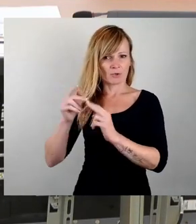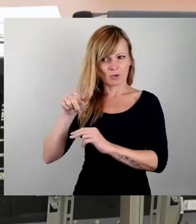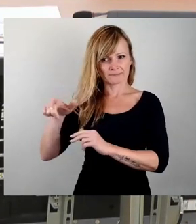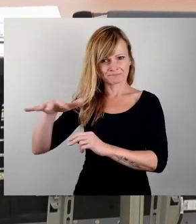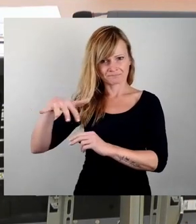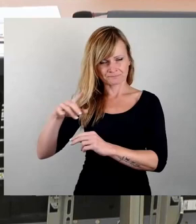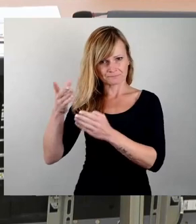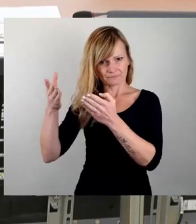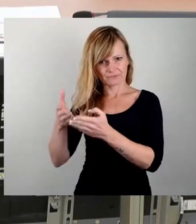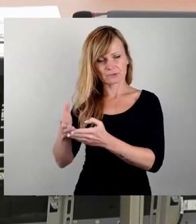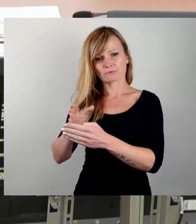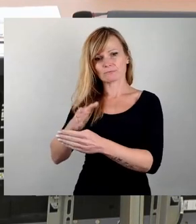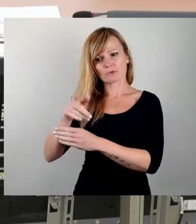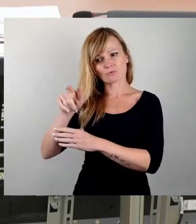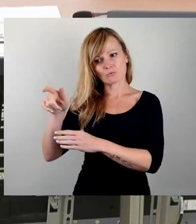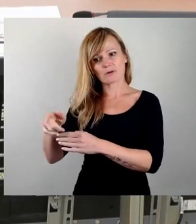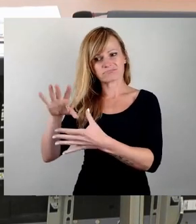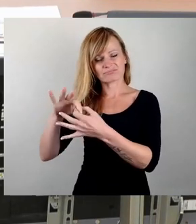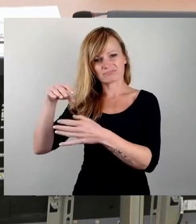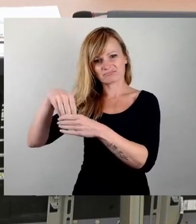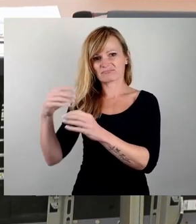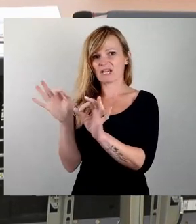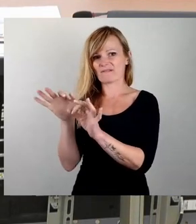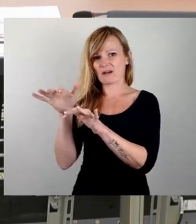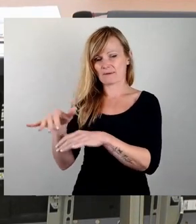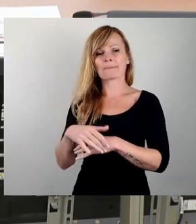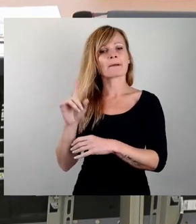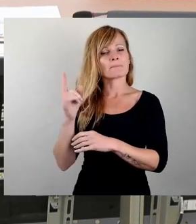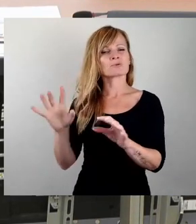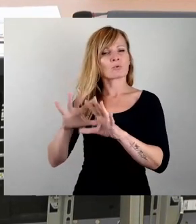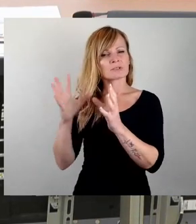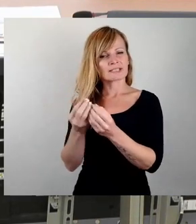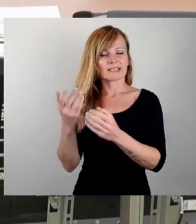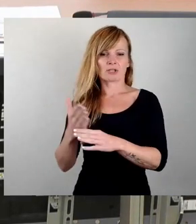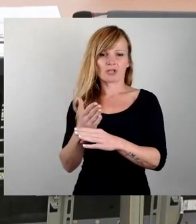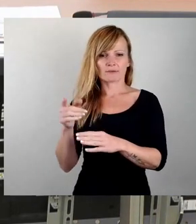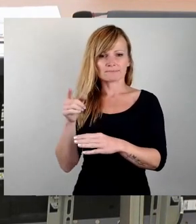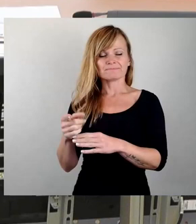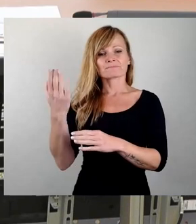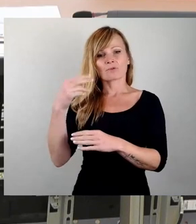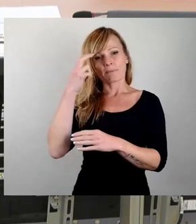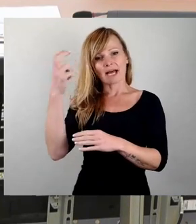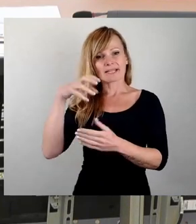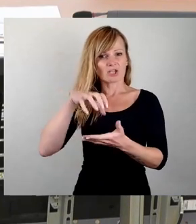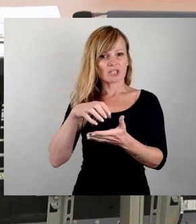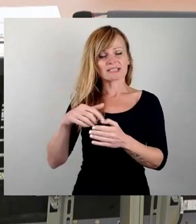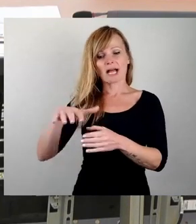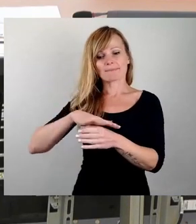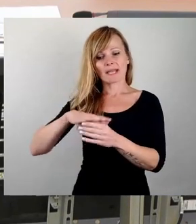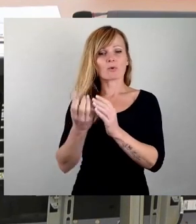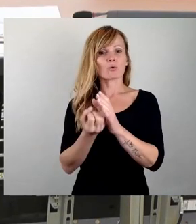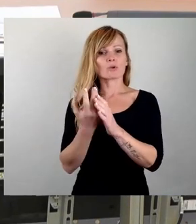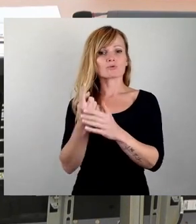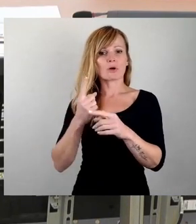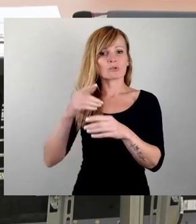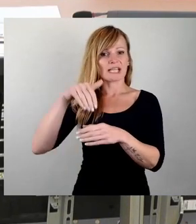Friedhofsbesucher in sich birgt. Es müsste eine grundsätzliche Entscheidung vom Rat der Stadt, Abteilung Kultur und Inneres getroffen